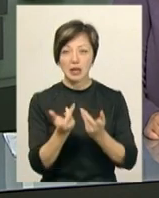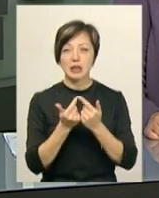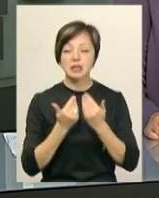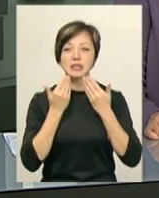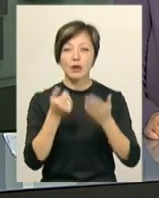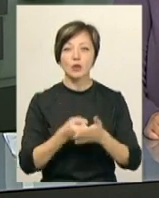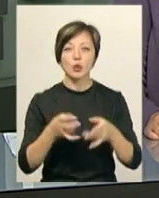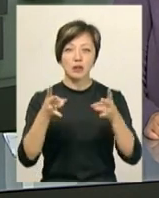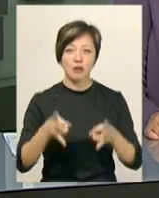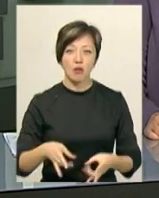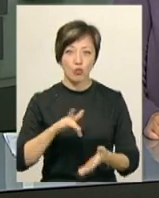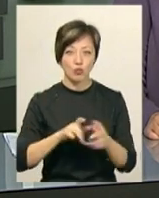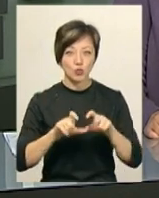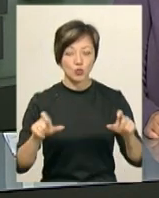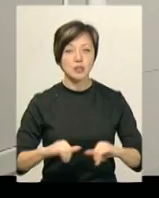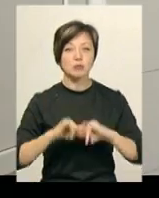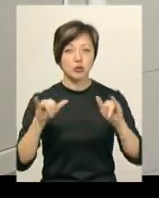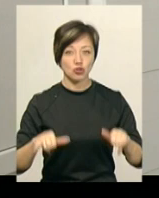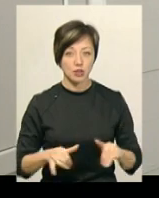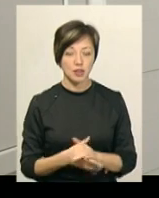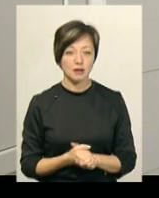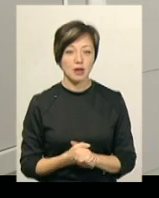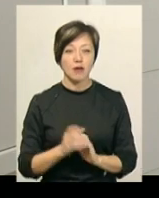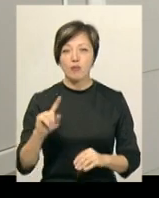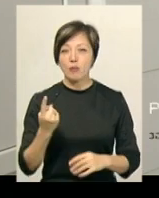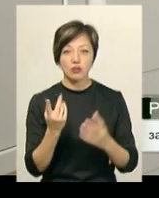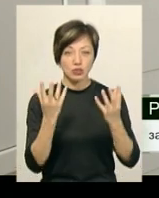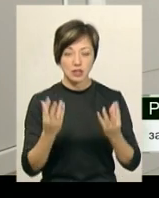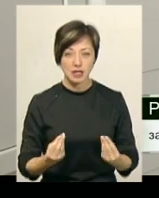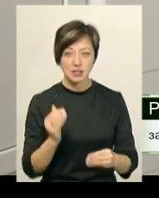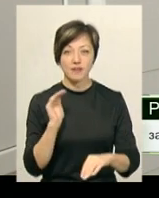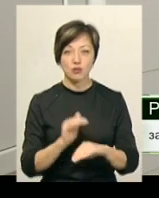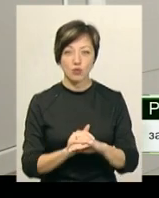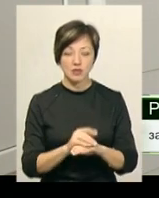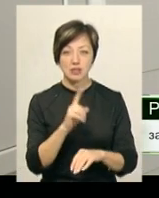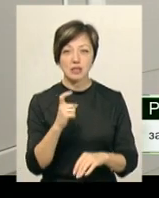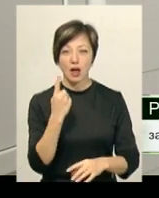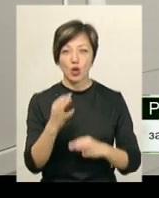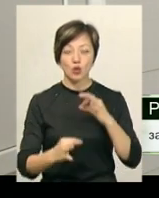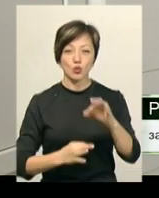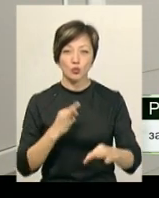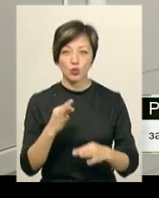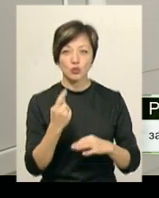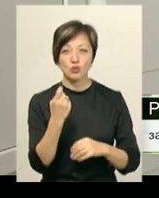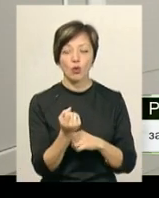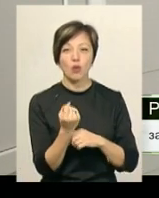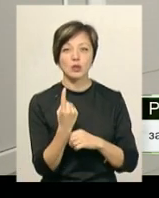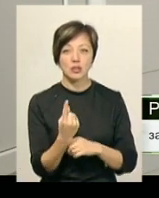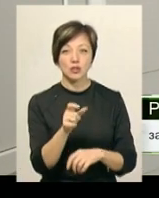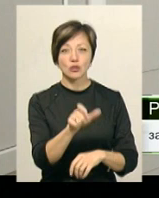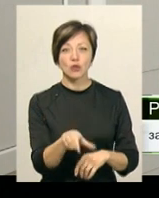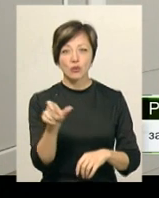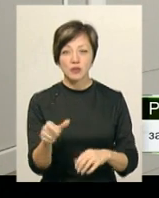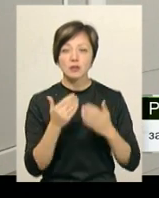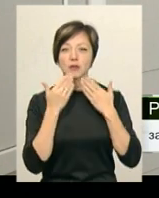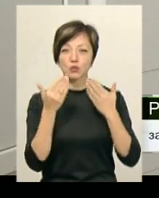вернень до травмпункту збільшилась. У перший день зафіксовано за добу 111 чоловік,